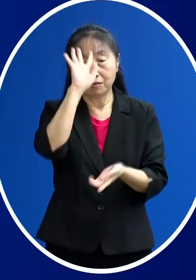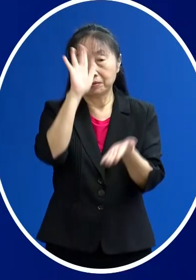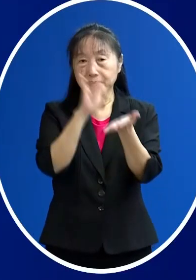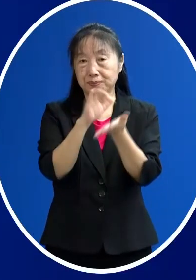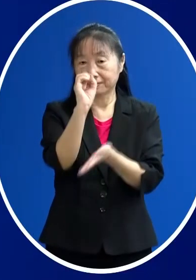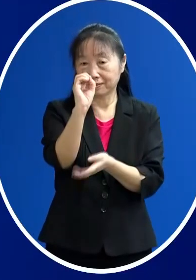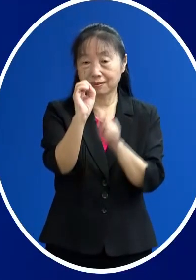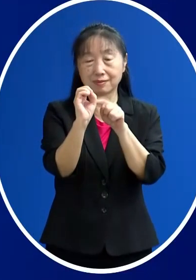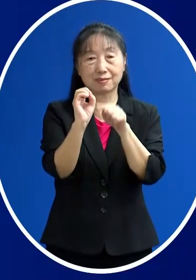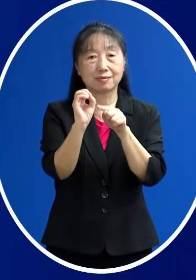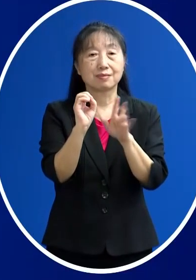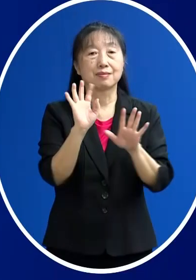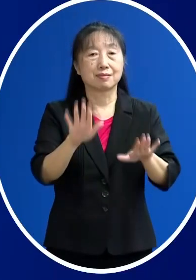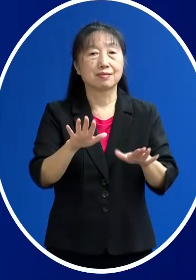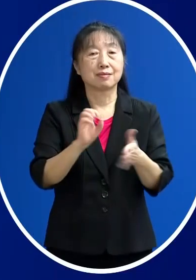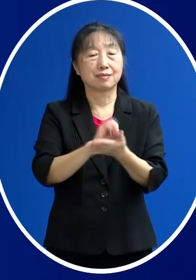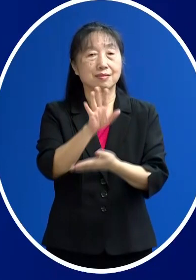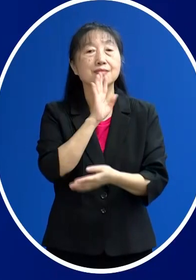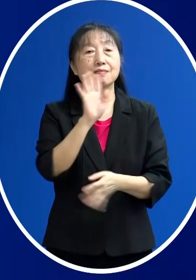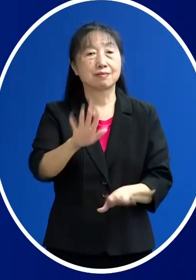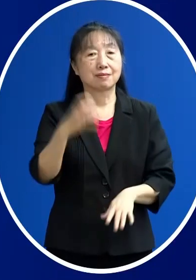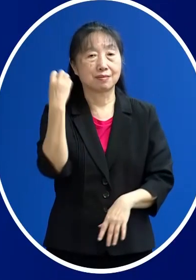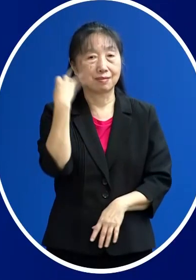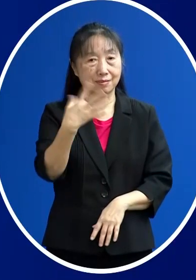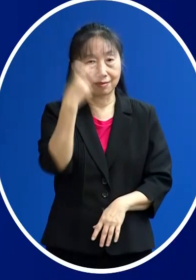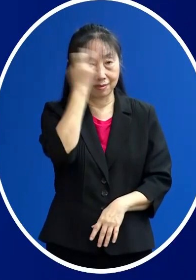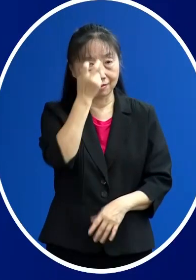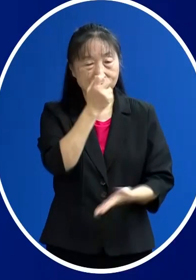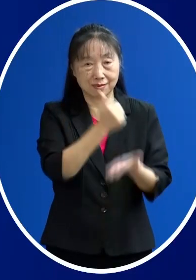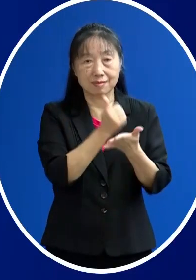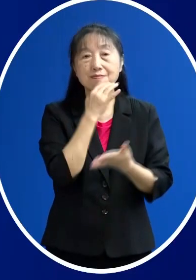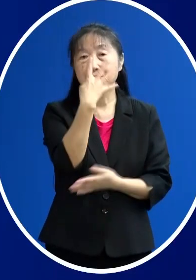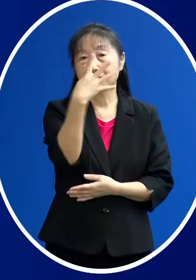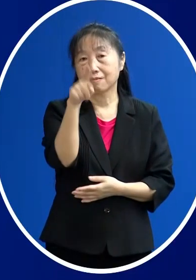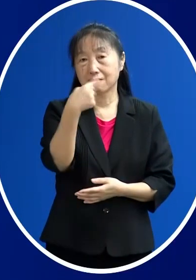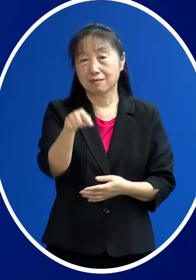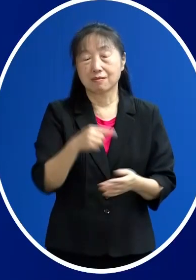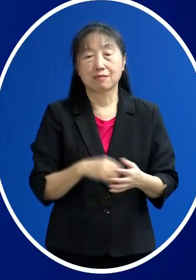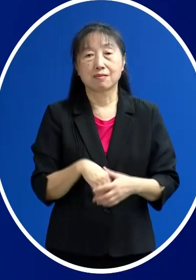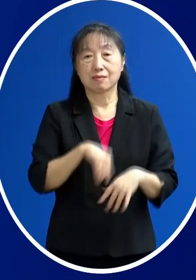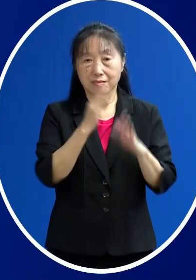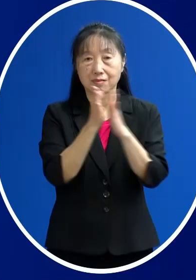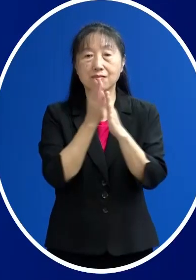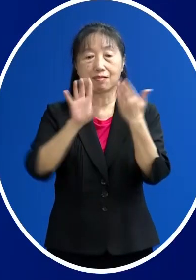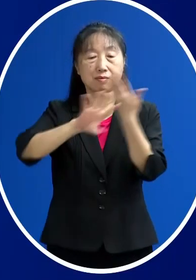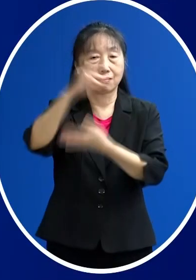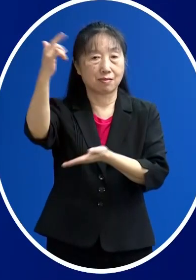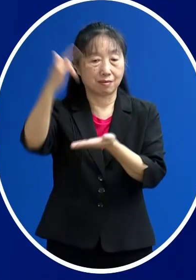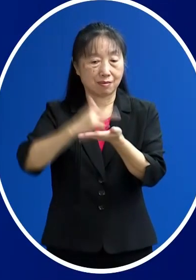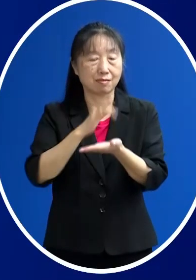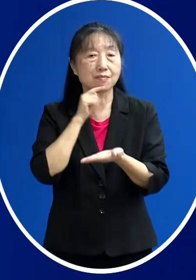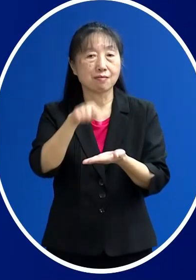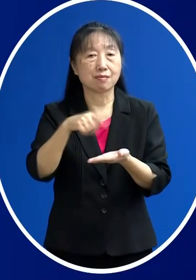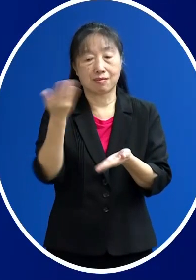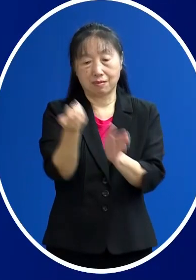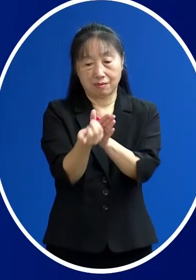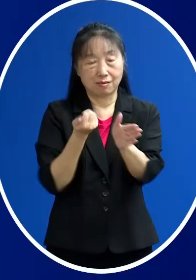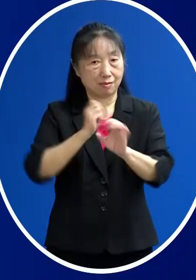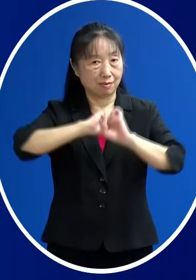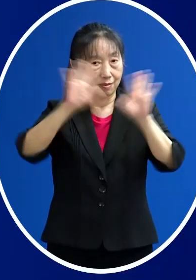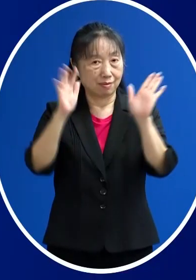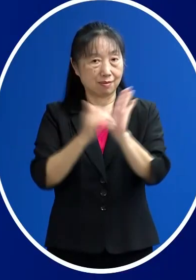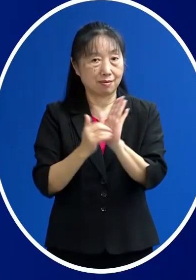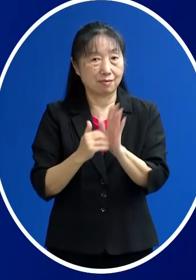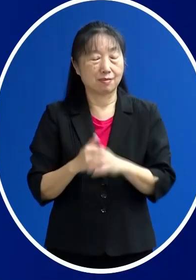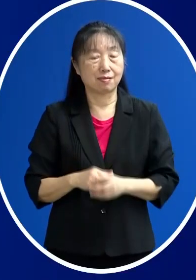今天有新驗出來的有4例 那這4例也都是境外一入先前已經公佈過的病